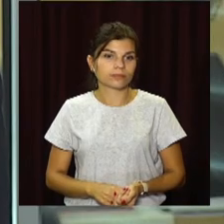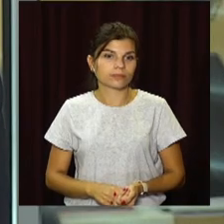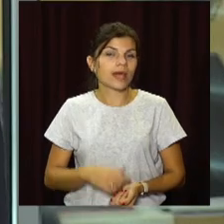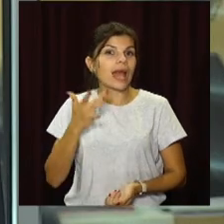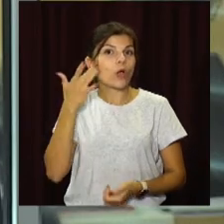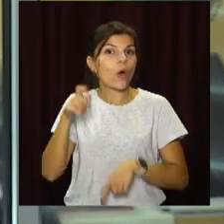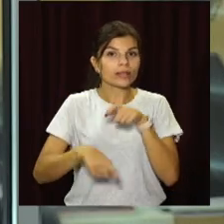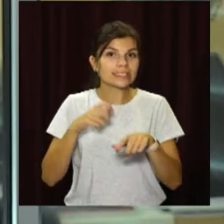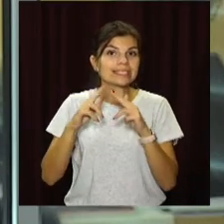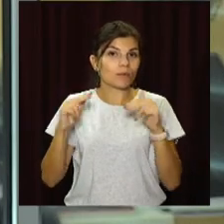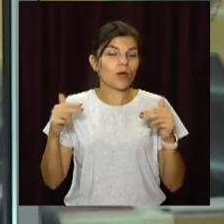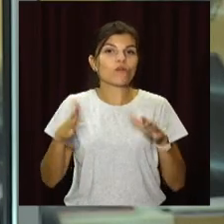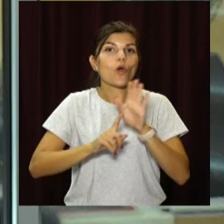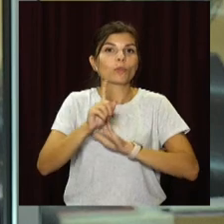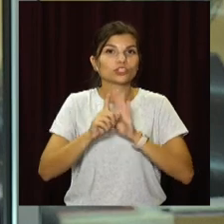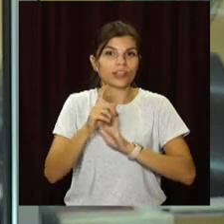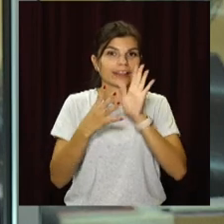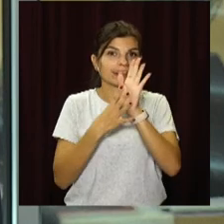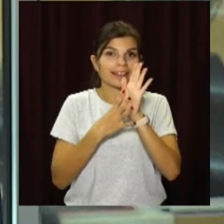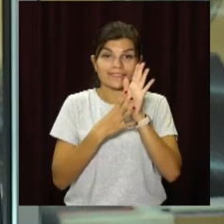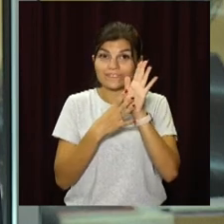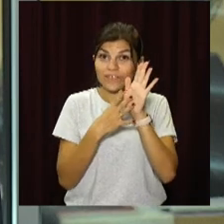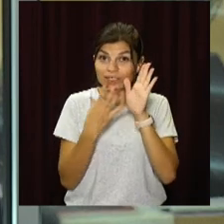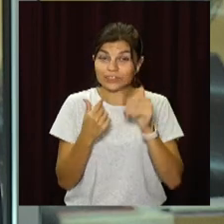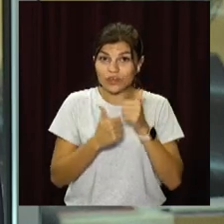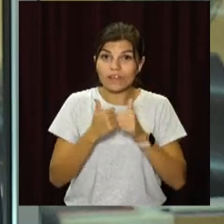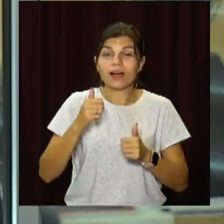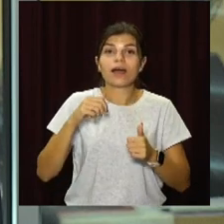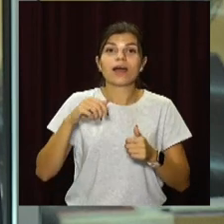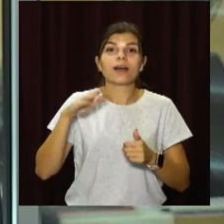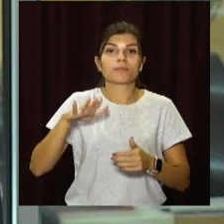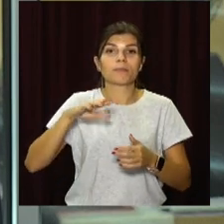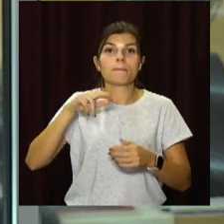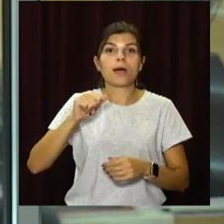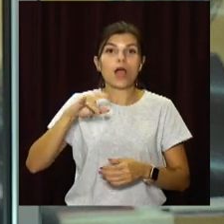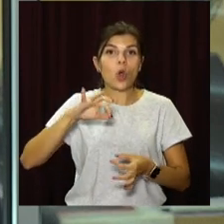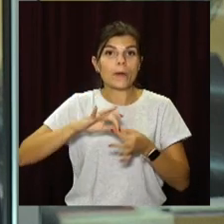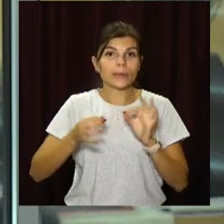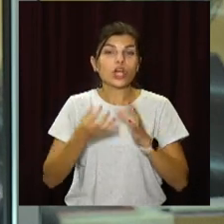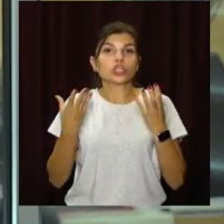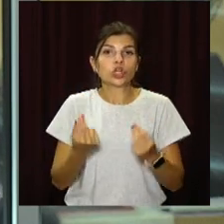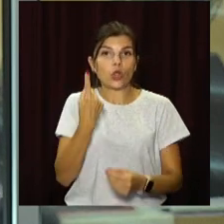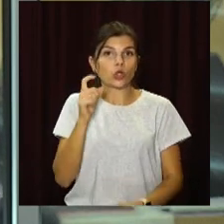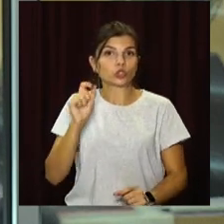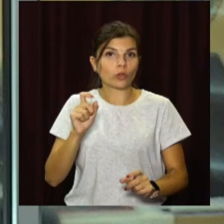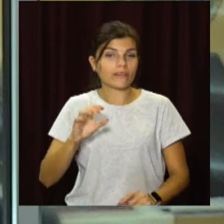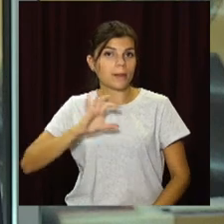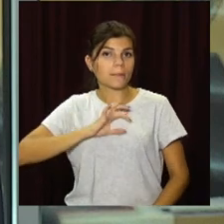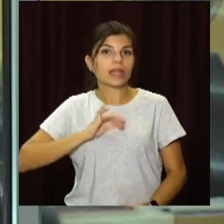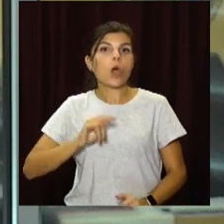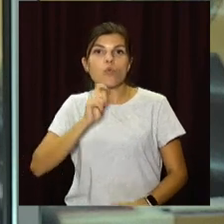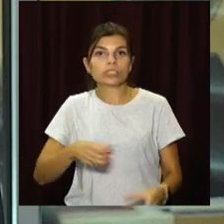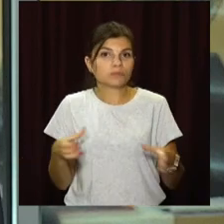Легкоатлет з Дніпра вже на початку 9-го дня змагань на Паралімпіаді в Токіо завоював ще одне золото для української